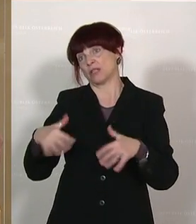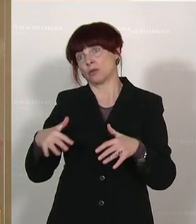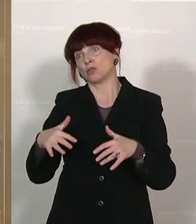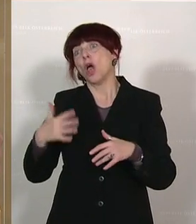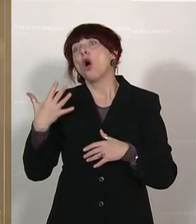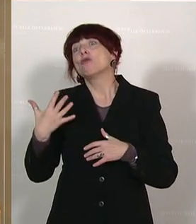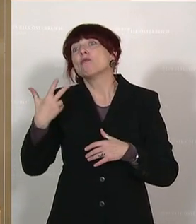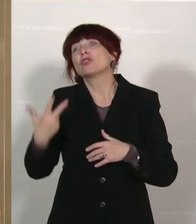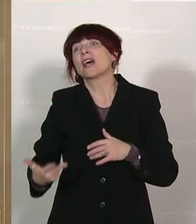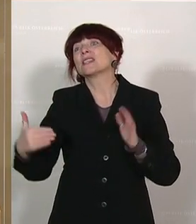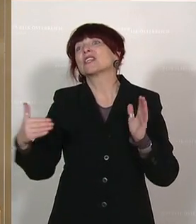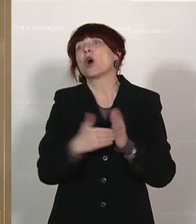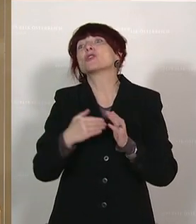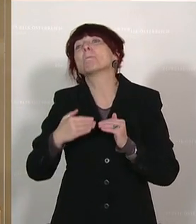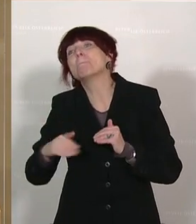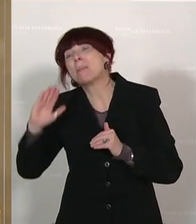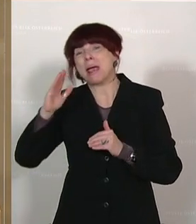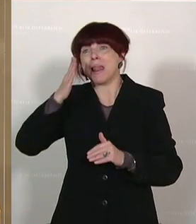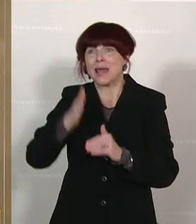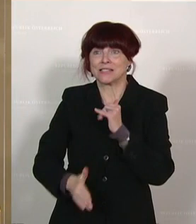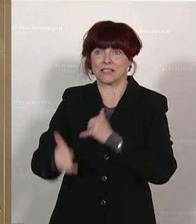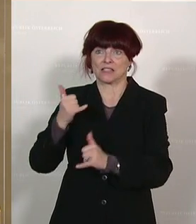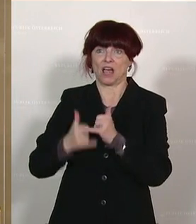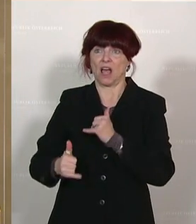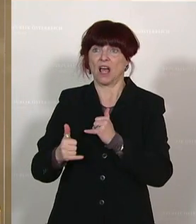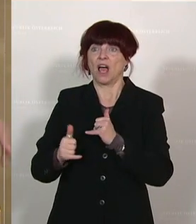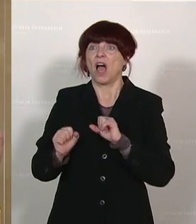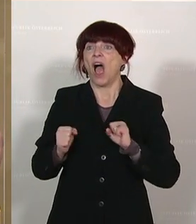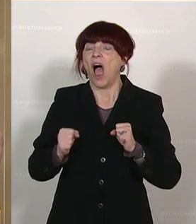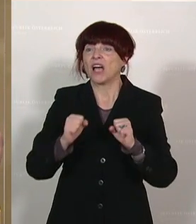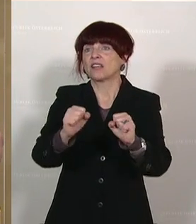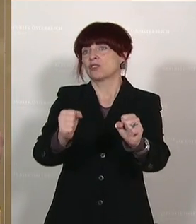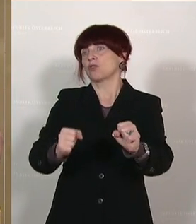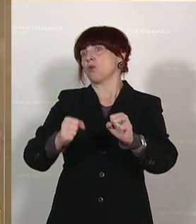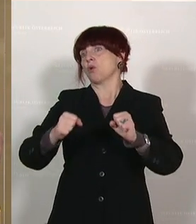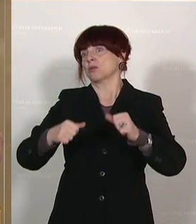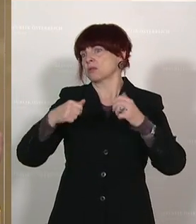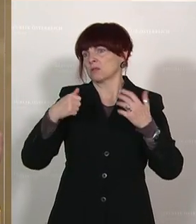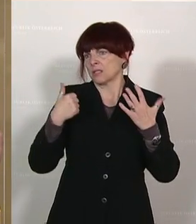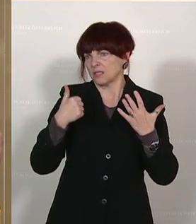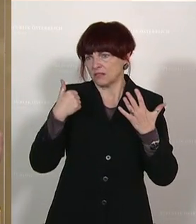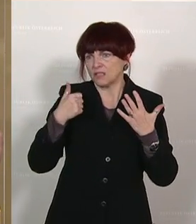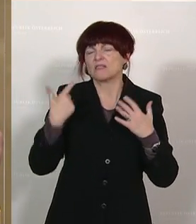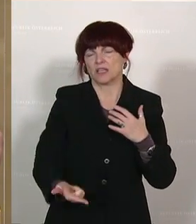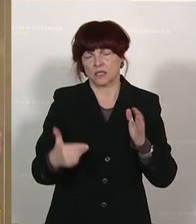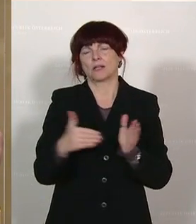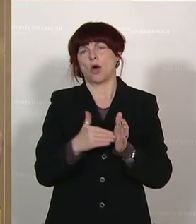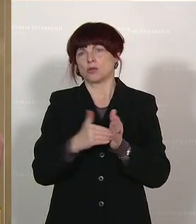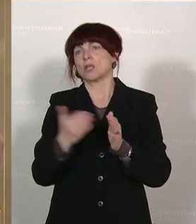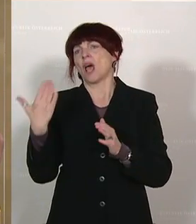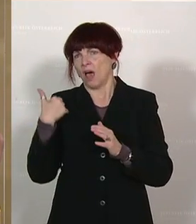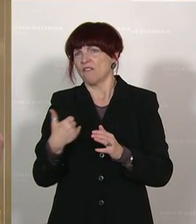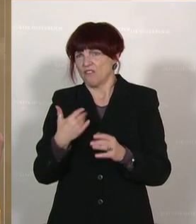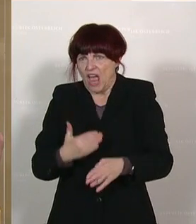vergangenen Jahr. Und die Aktion 20.000 war ein Rettungsanker für viele. Und diese Abschaffung oder die